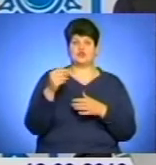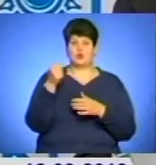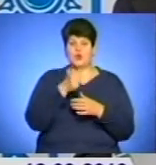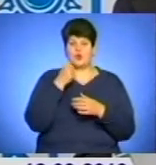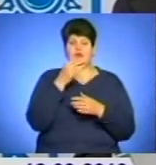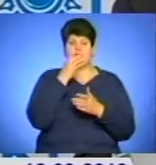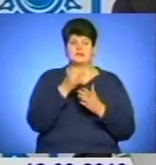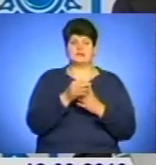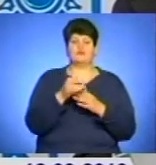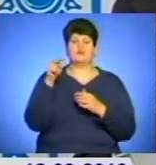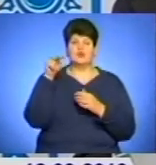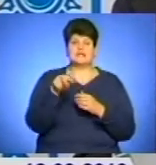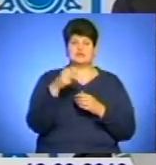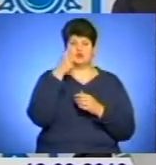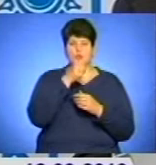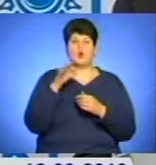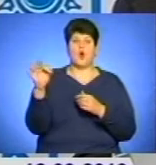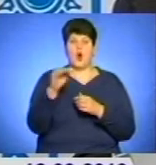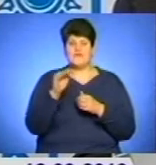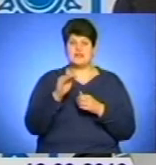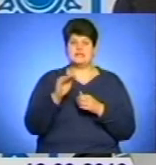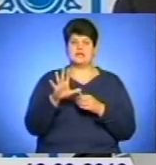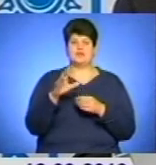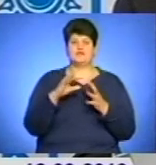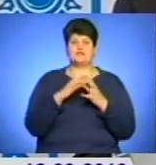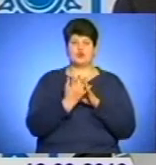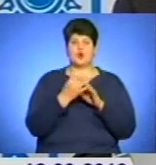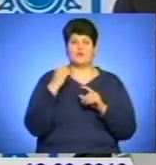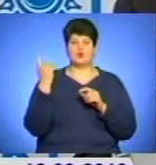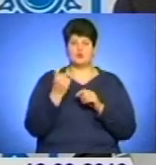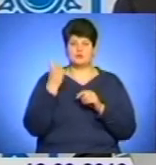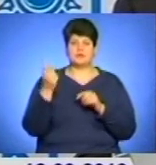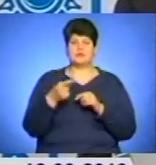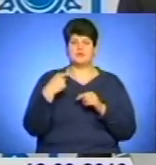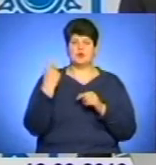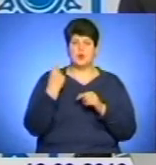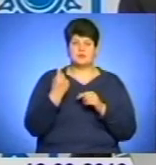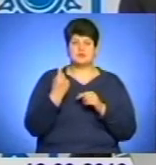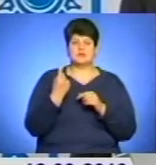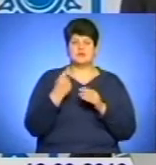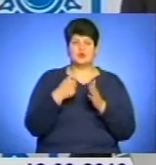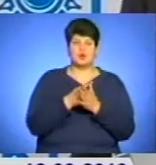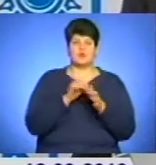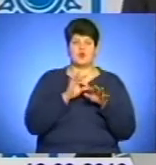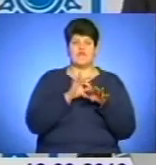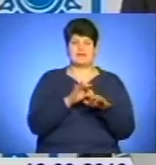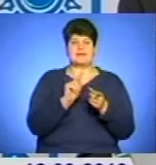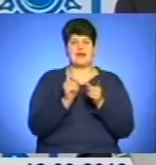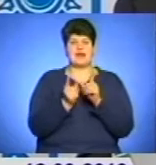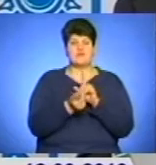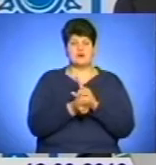назву таку цифру, в 2000 році офіційно у сільському господарстві Тернопільської області, це до проведення реформи,